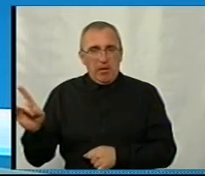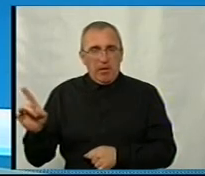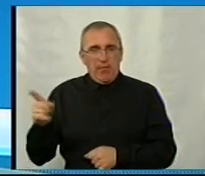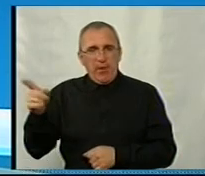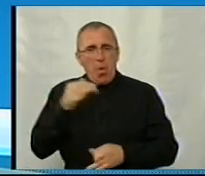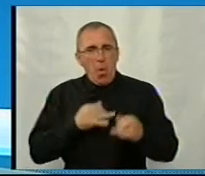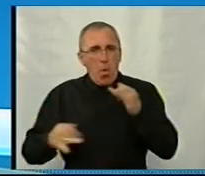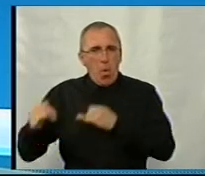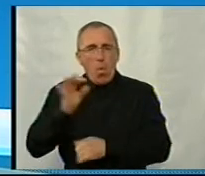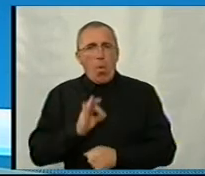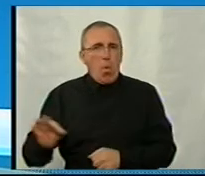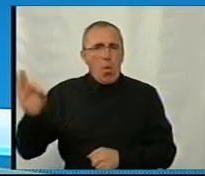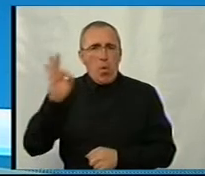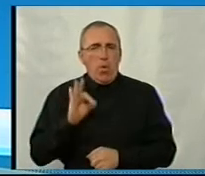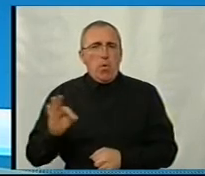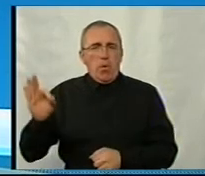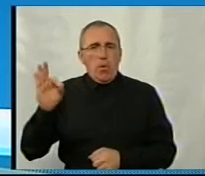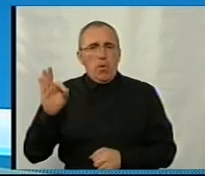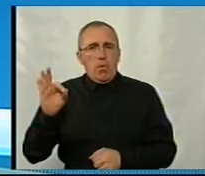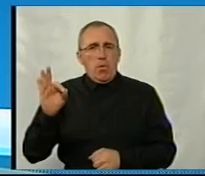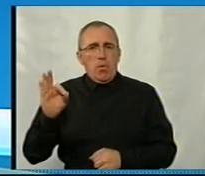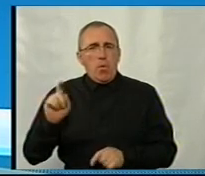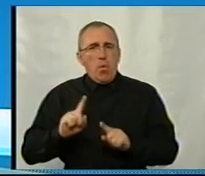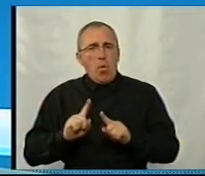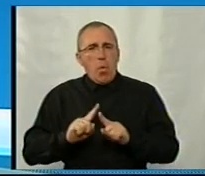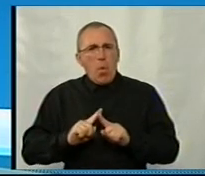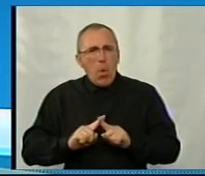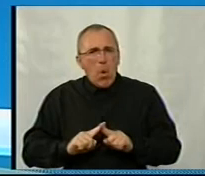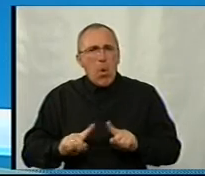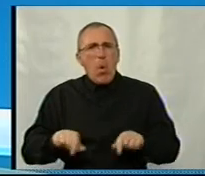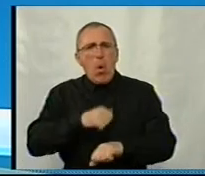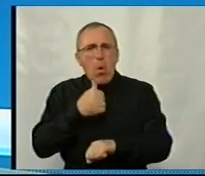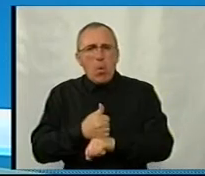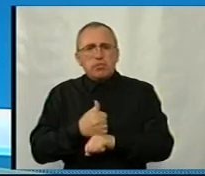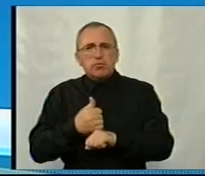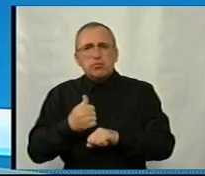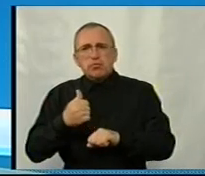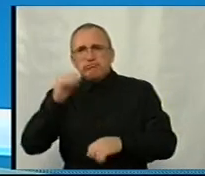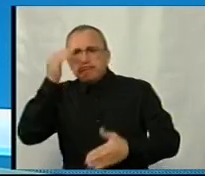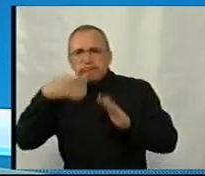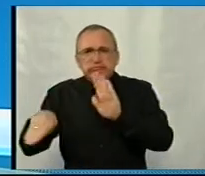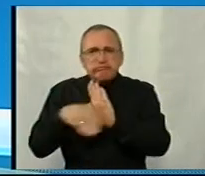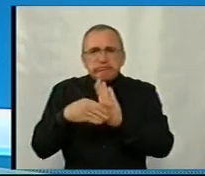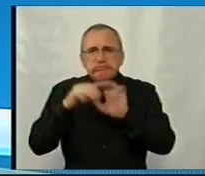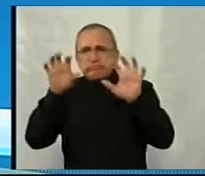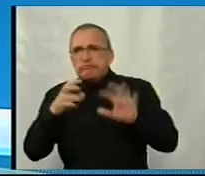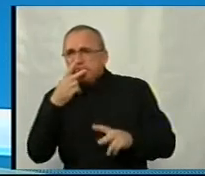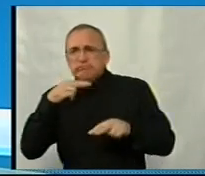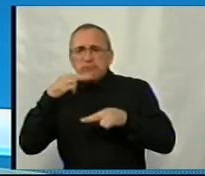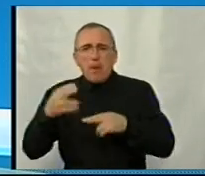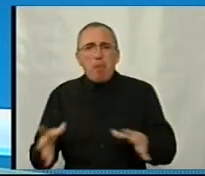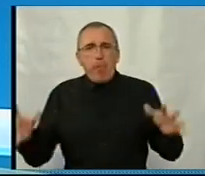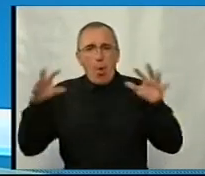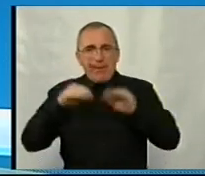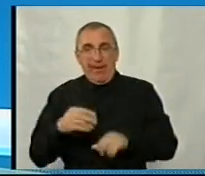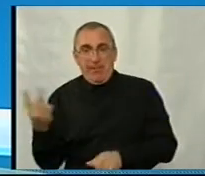особливу увагу про недопущення випадків корупційних правопорушень. Поєднаємо ці два